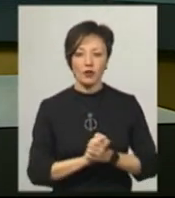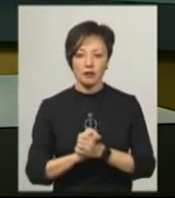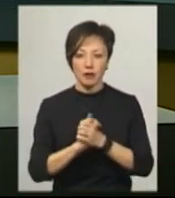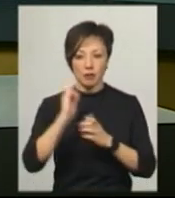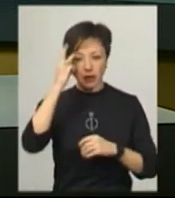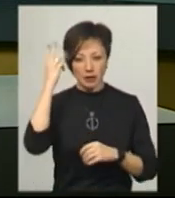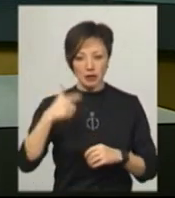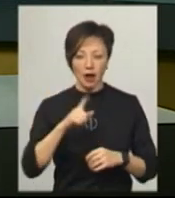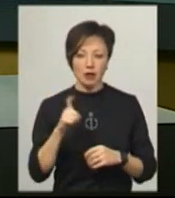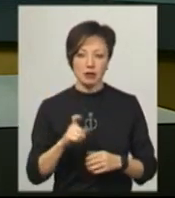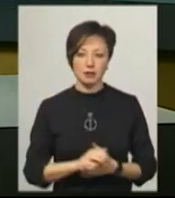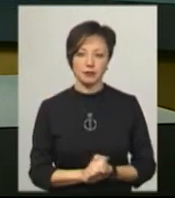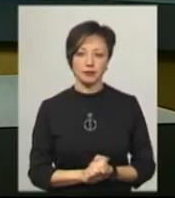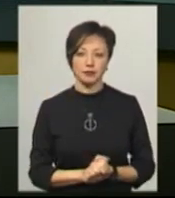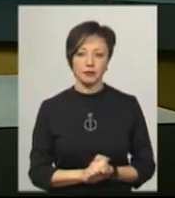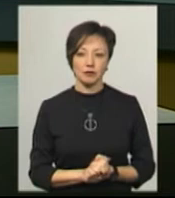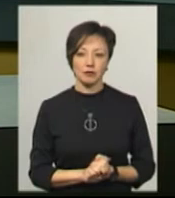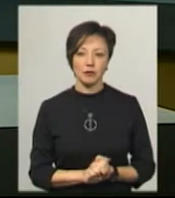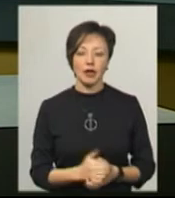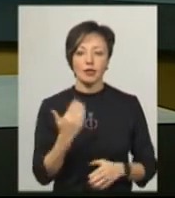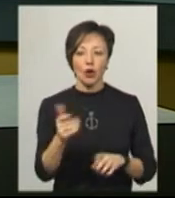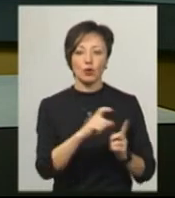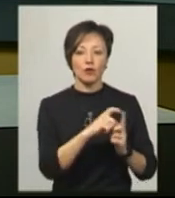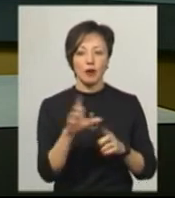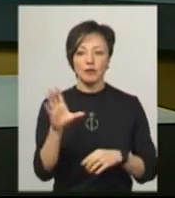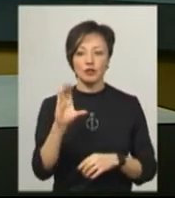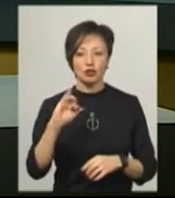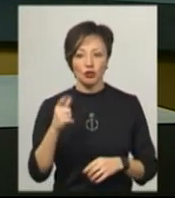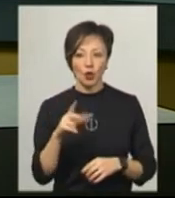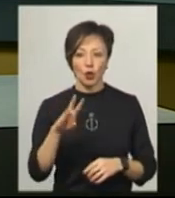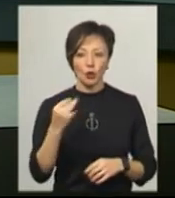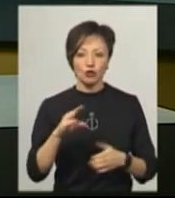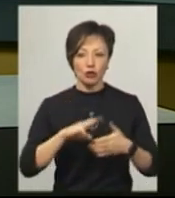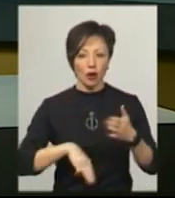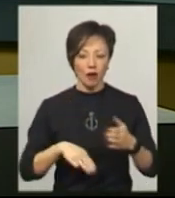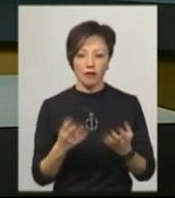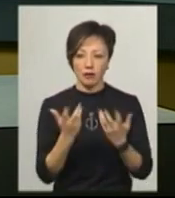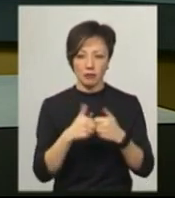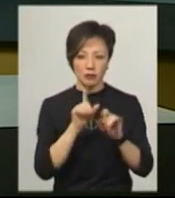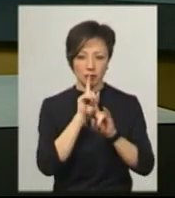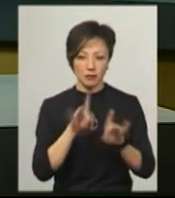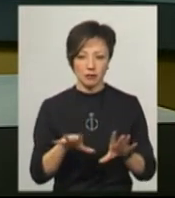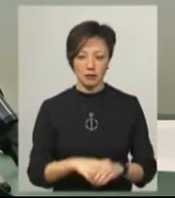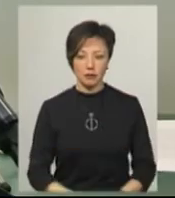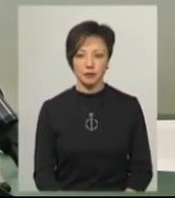товариства «Хмельницьгаз» Олександр Надольний. За його словами, в січні та лютому штрафи не нараховуватимуть.